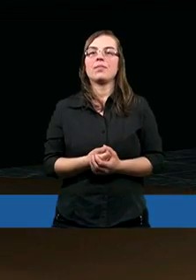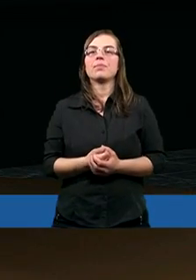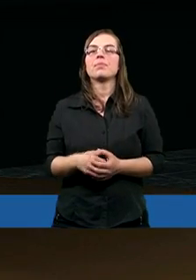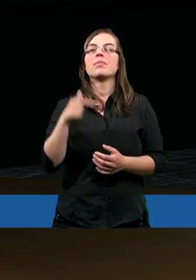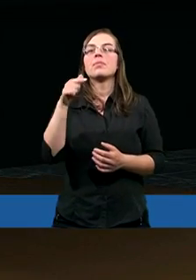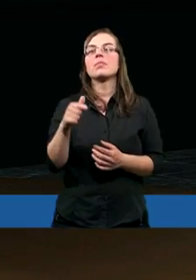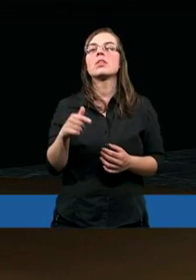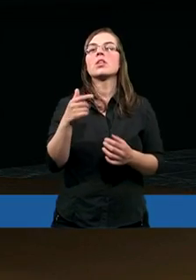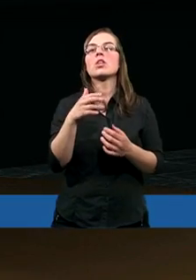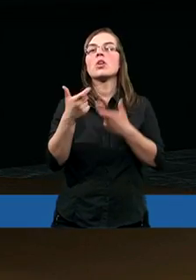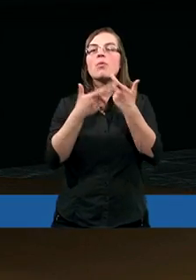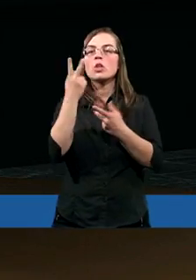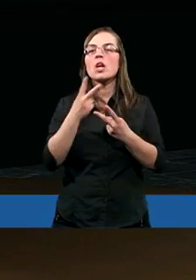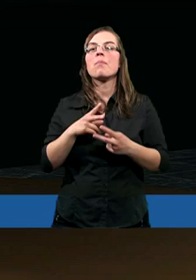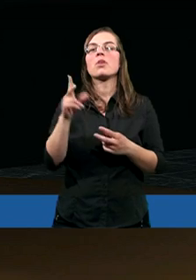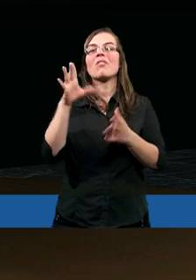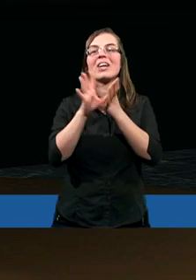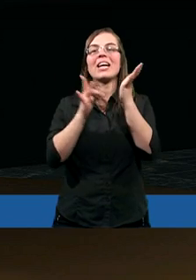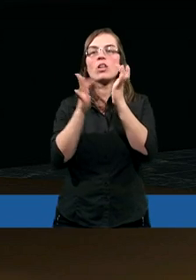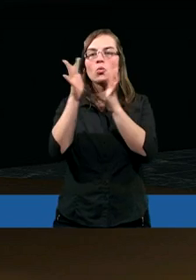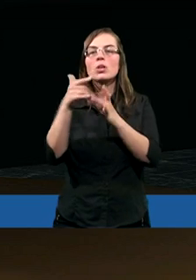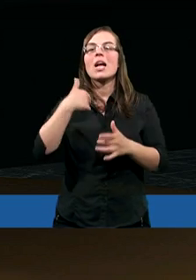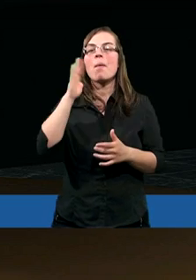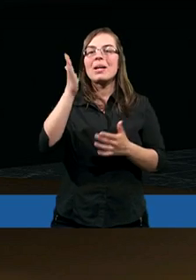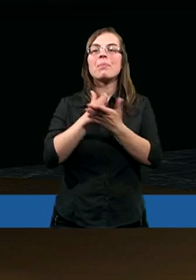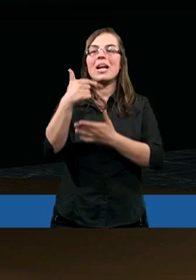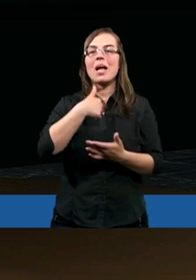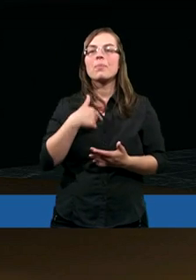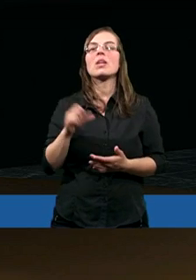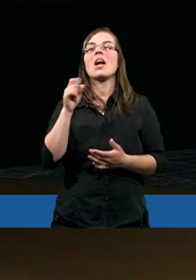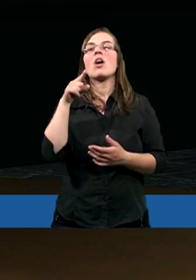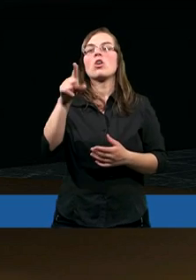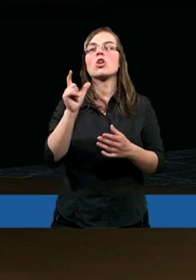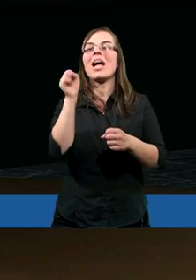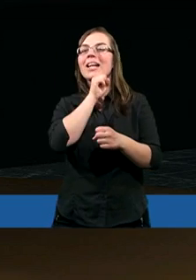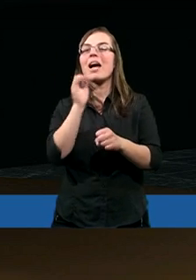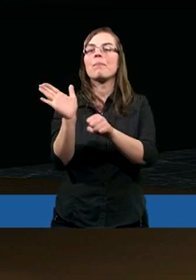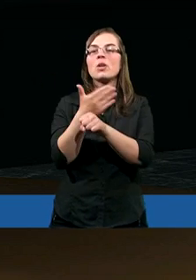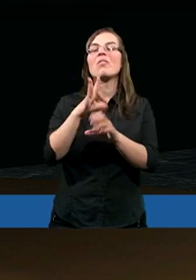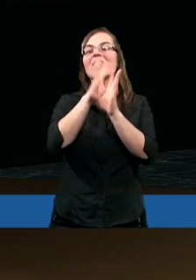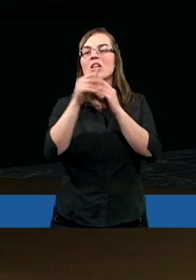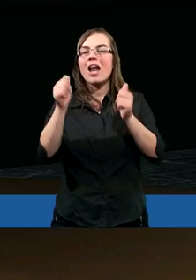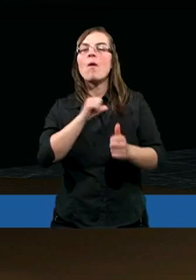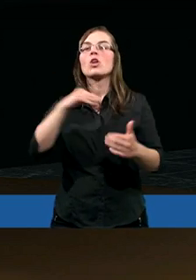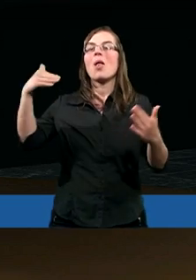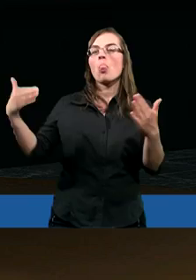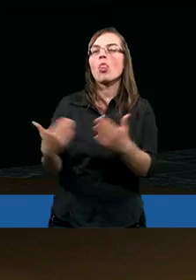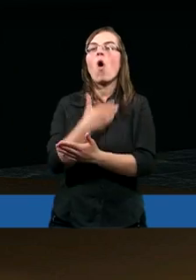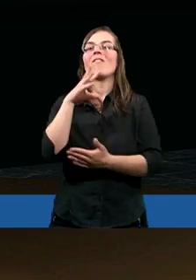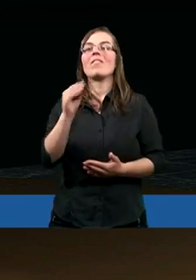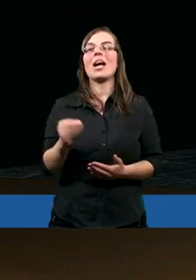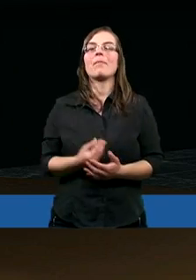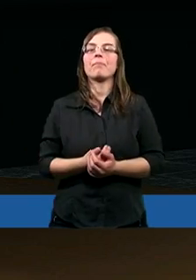Tak więc, jeśli ktoś jest w Chrystusie, nowym jest stworzeniem. Stare przeminęło, o to wszystko stało się nowe.